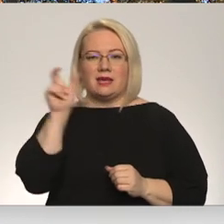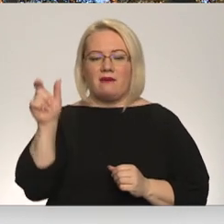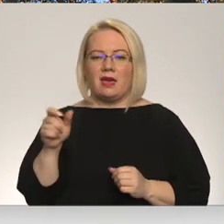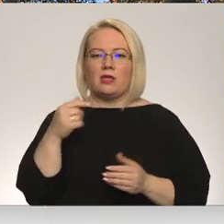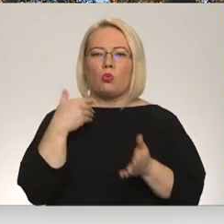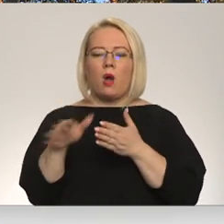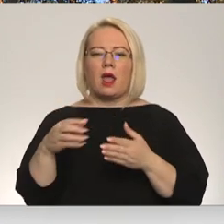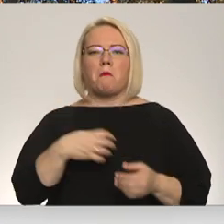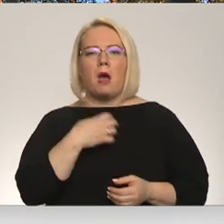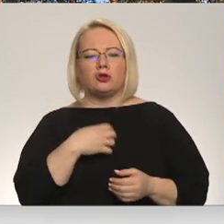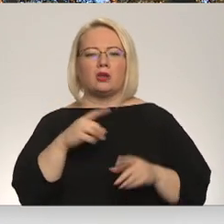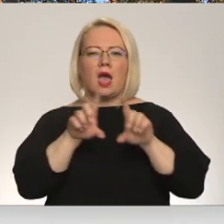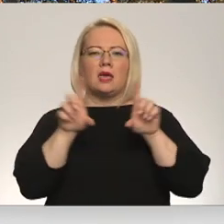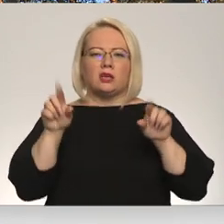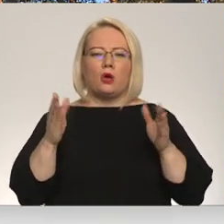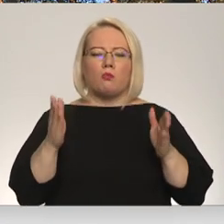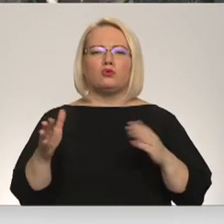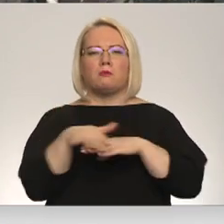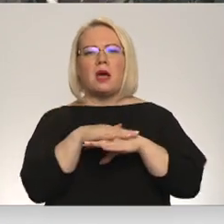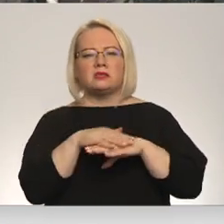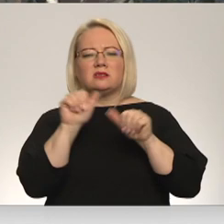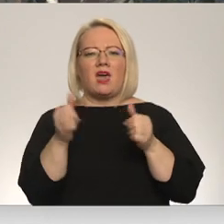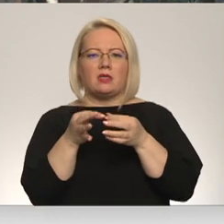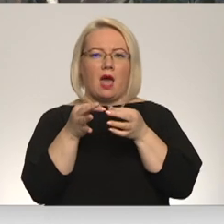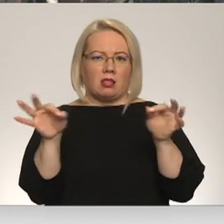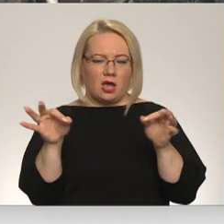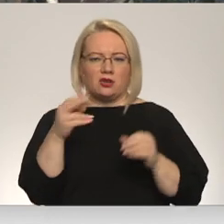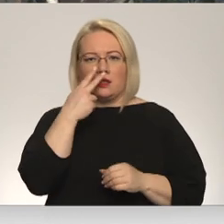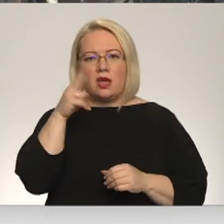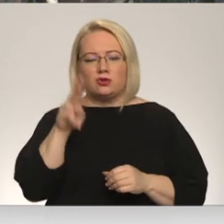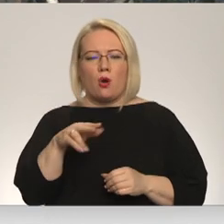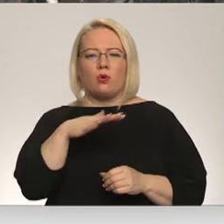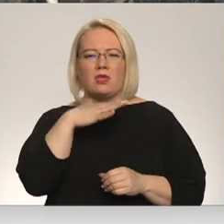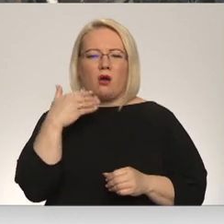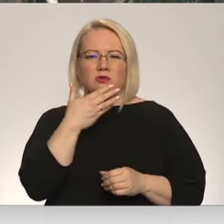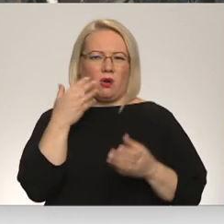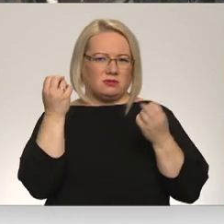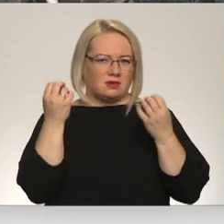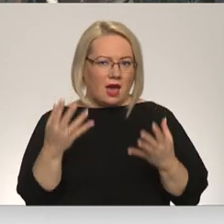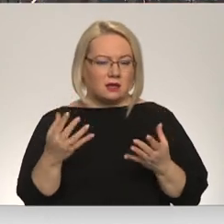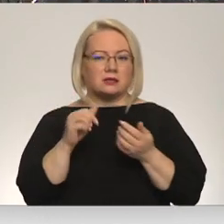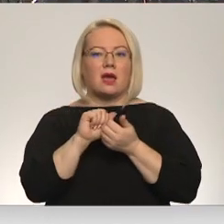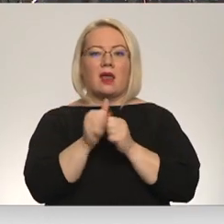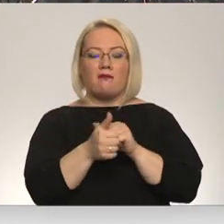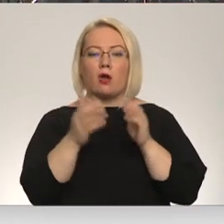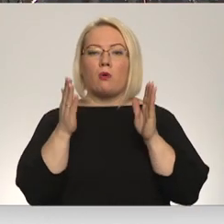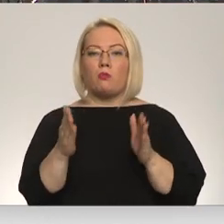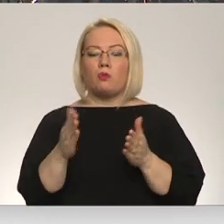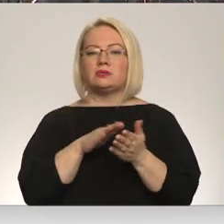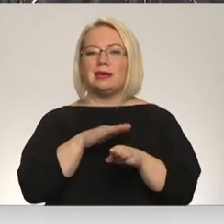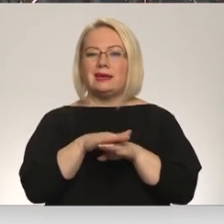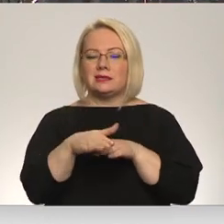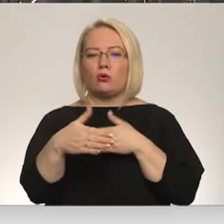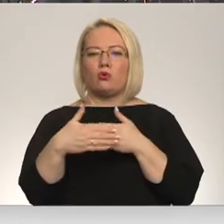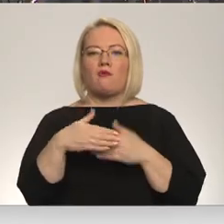bažas, ka iestādē būtu gaidāmas masveida atlēšanas. Neskatoties uz daudzajām neskaidrībām, iecerāts, ka reforma tiks īstenot jau tuvākajos